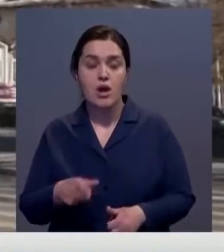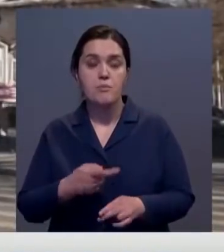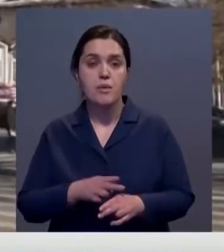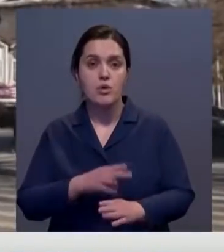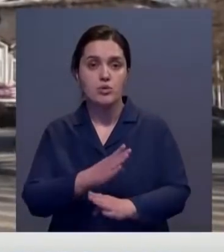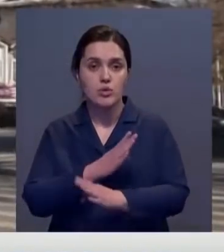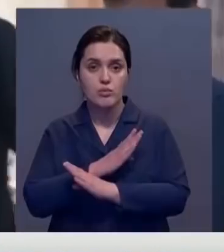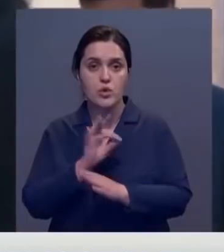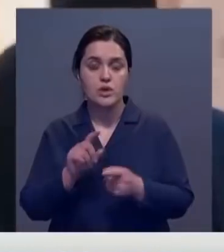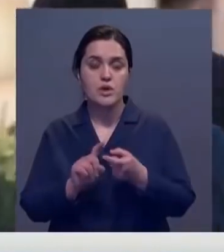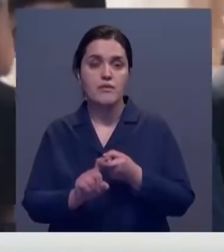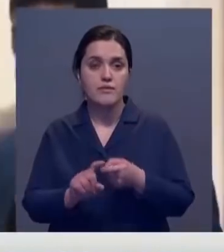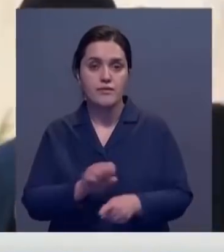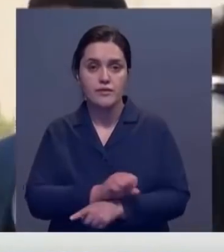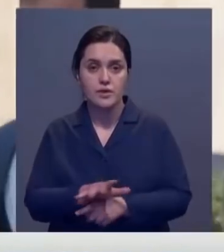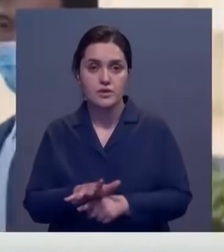стали жертвами вируса.